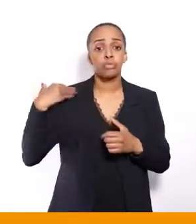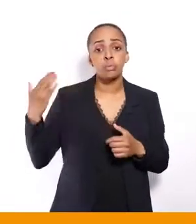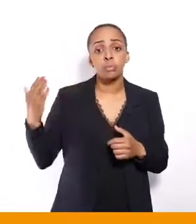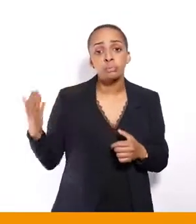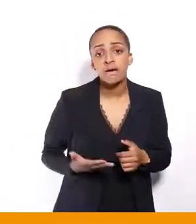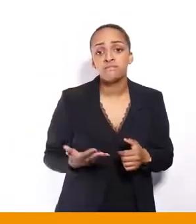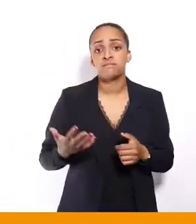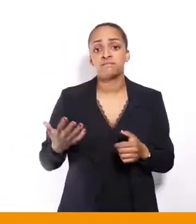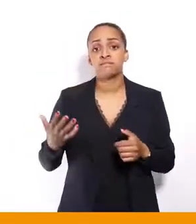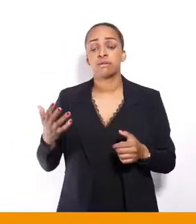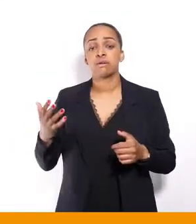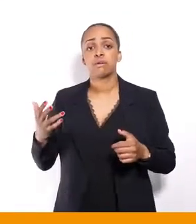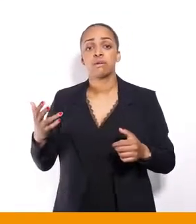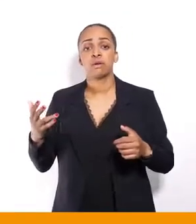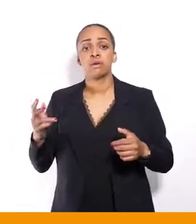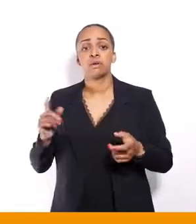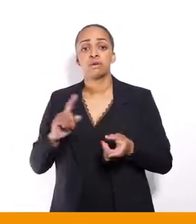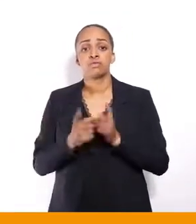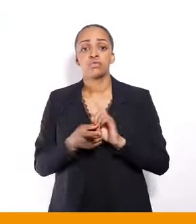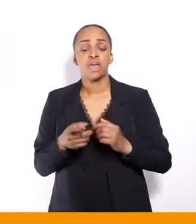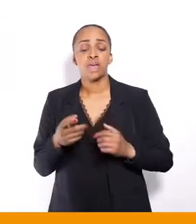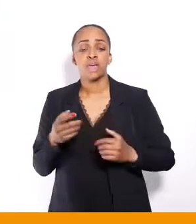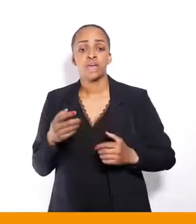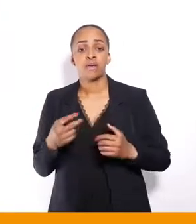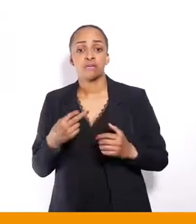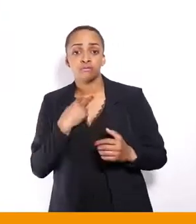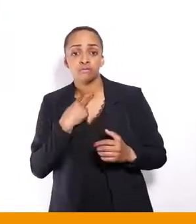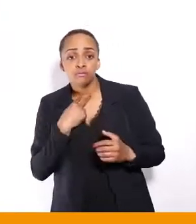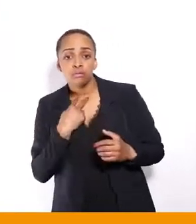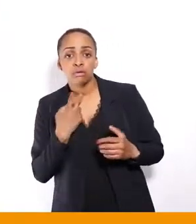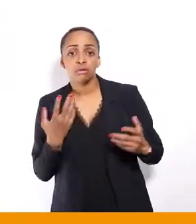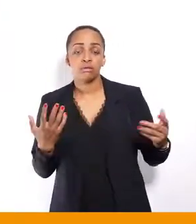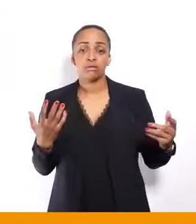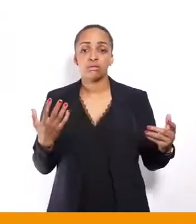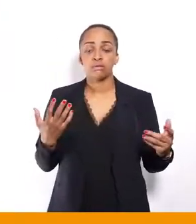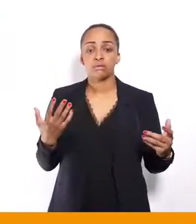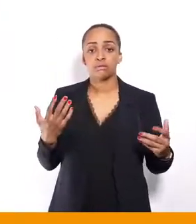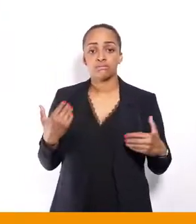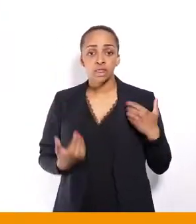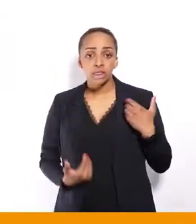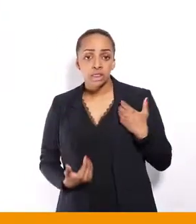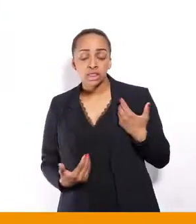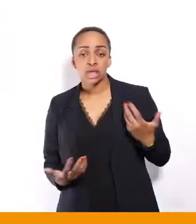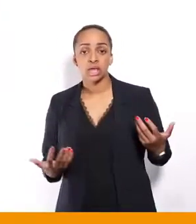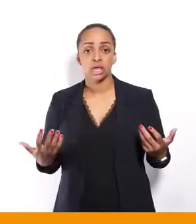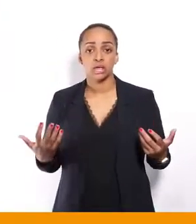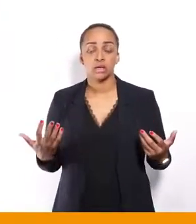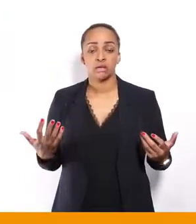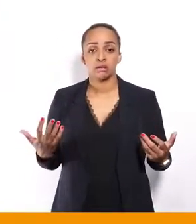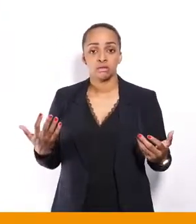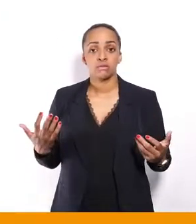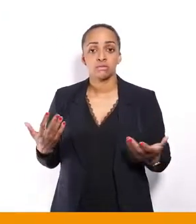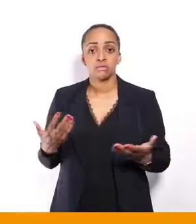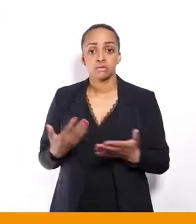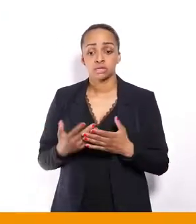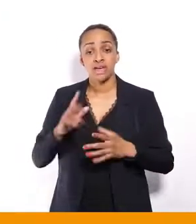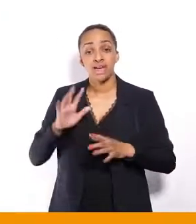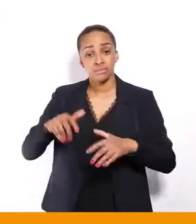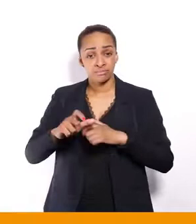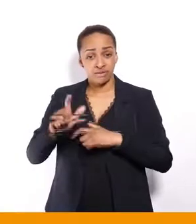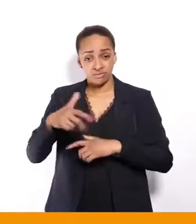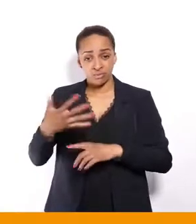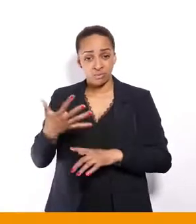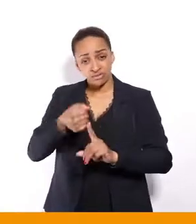bon, et alors, il faut se battre, il faut se battre pour, y compris, faire reconnaître son invalidité. Alors, voilà, c'est, effectivement,